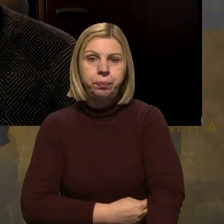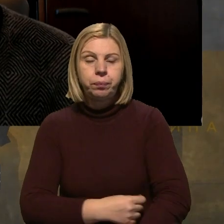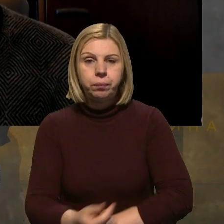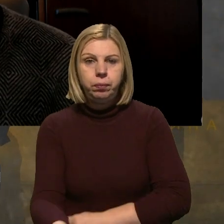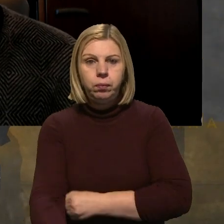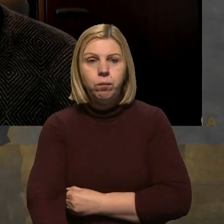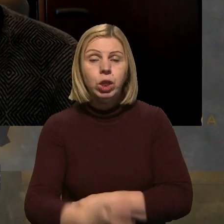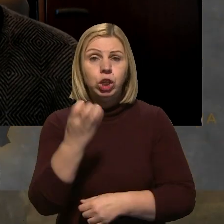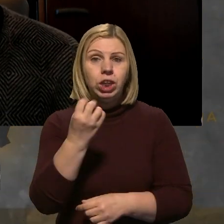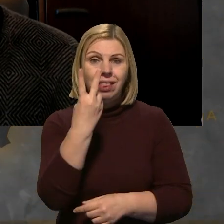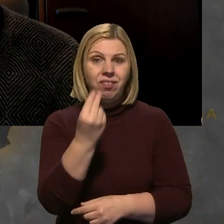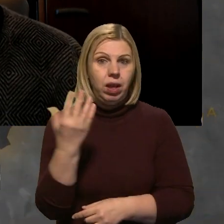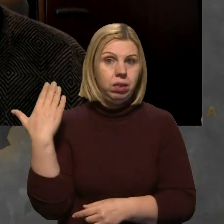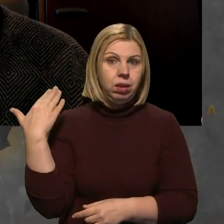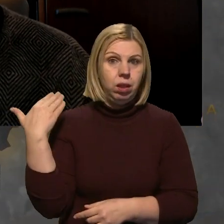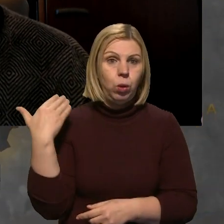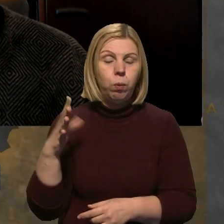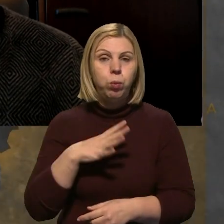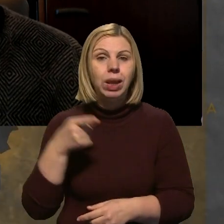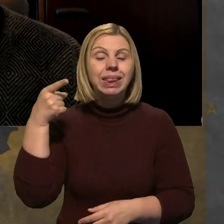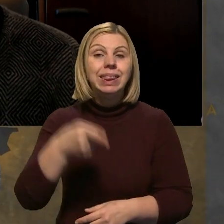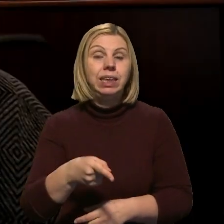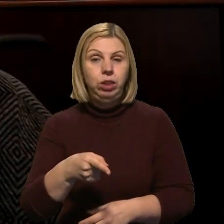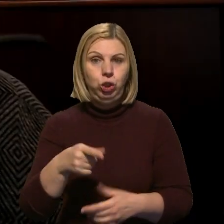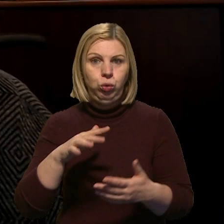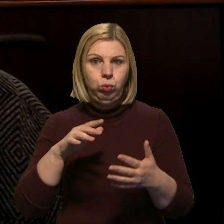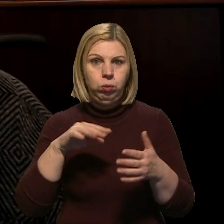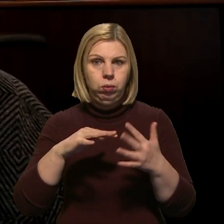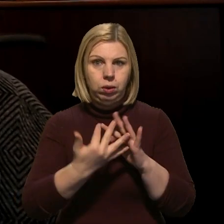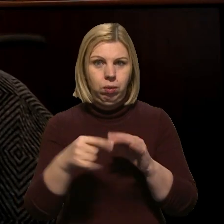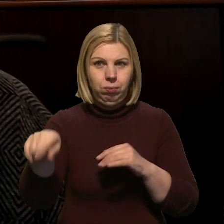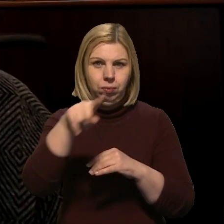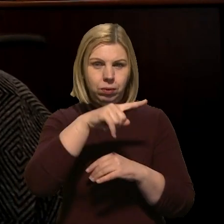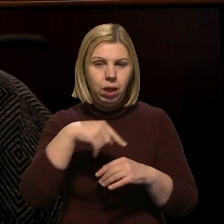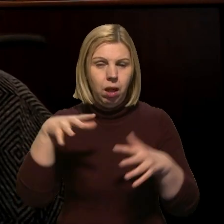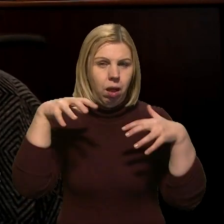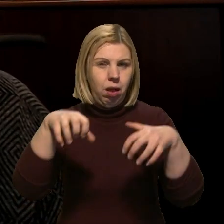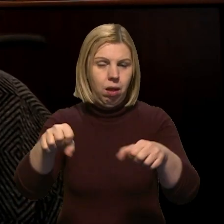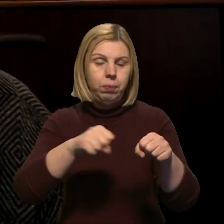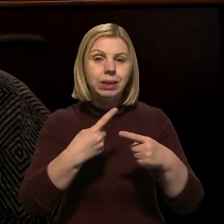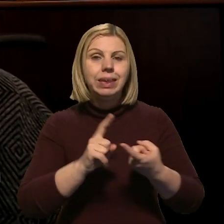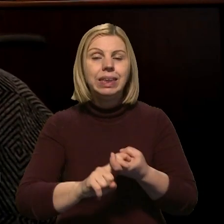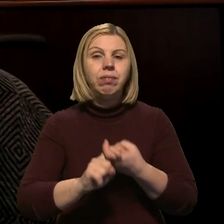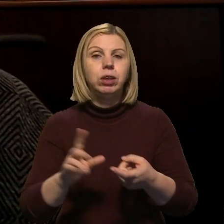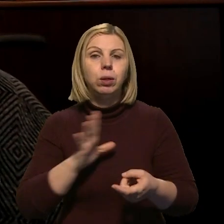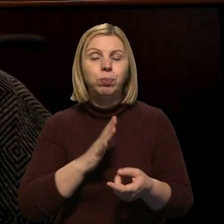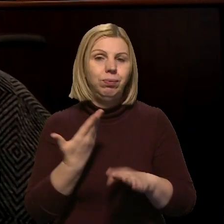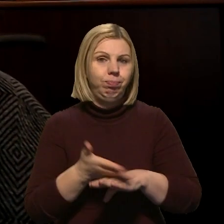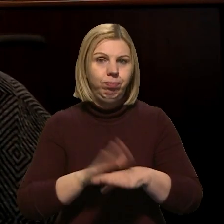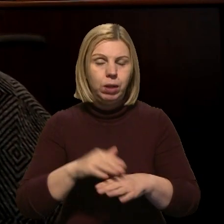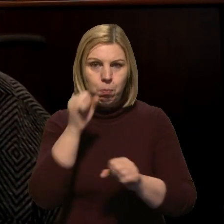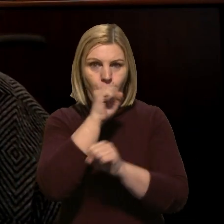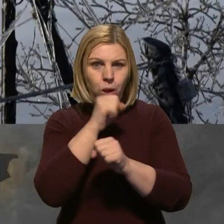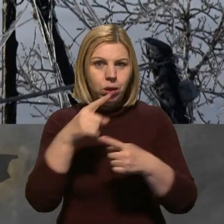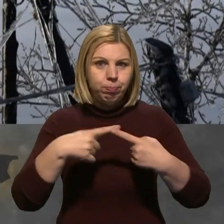Ще два дні тому у нас було понад тисячу населених пунктів, це було пов'язано зі складними погодними